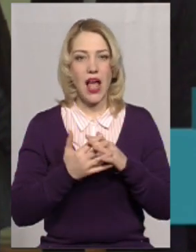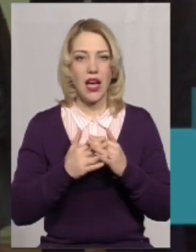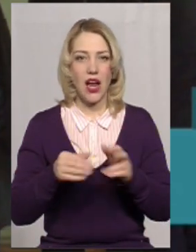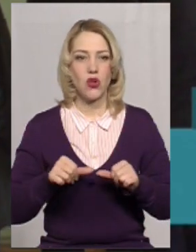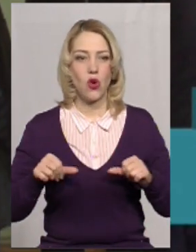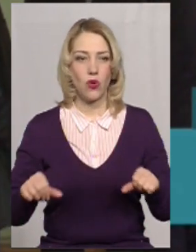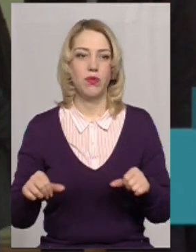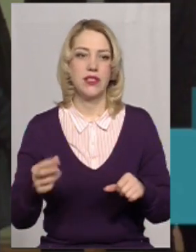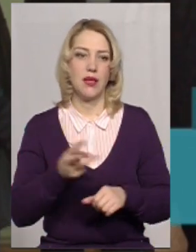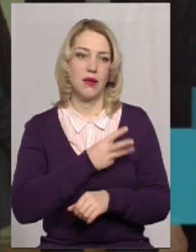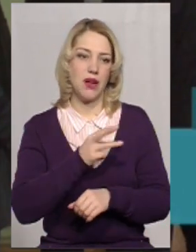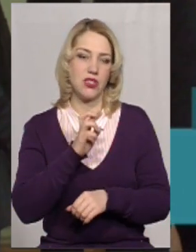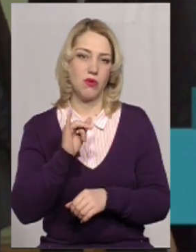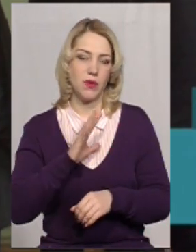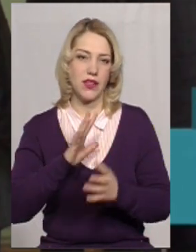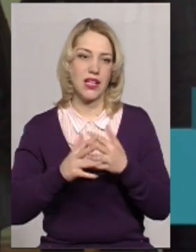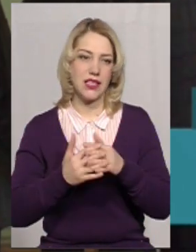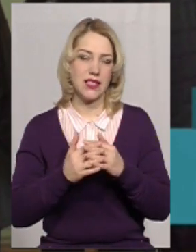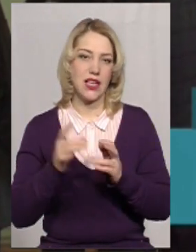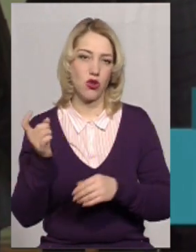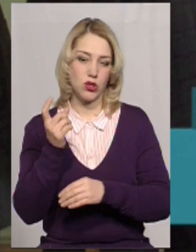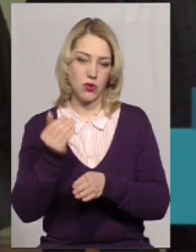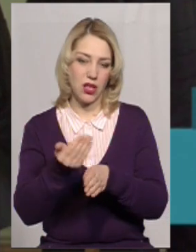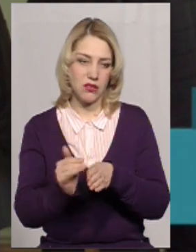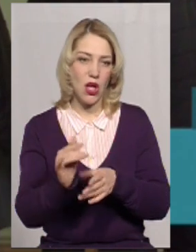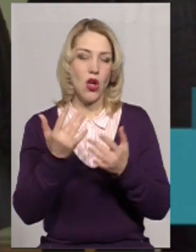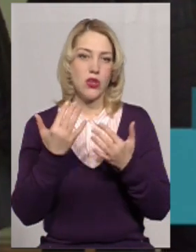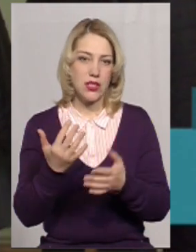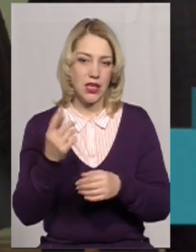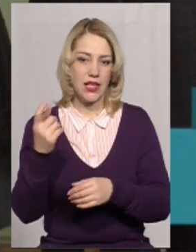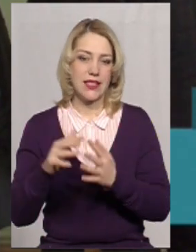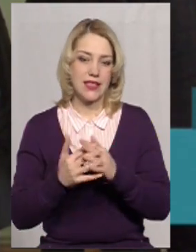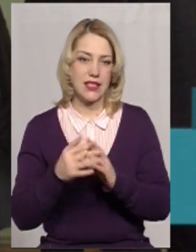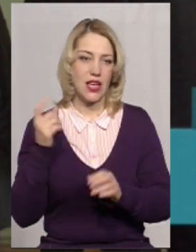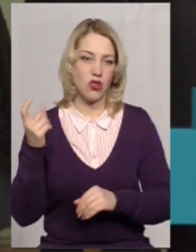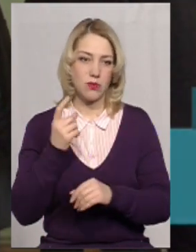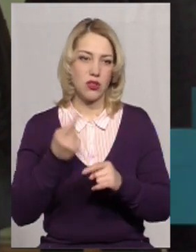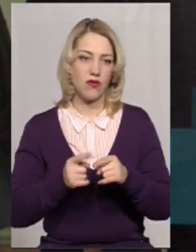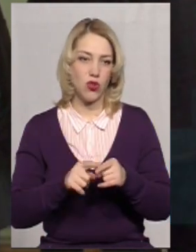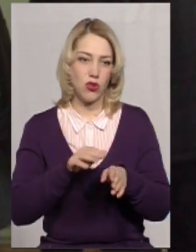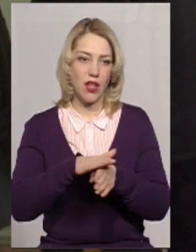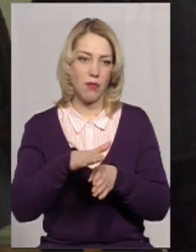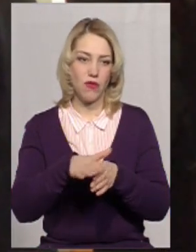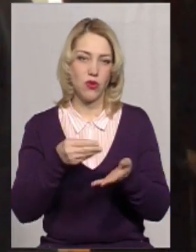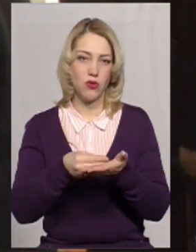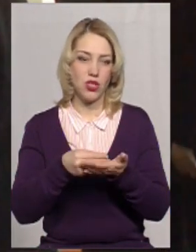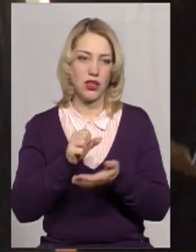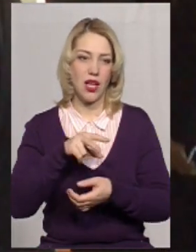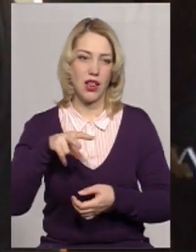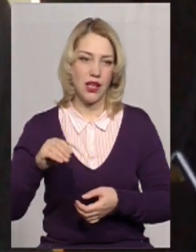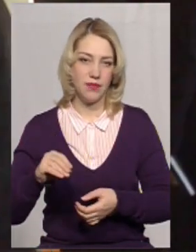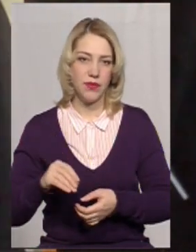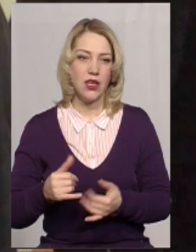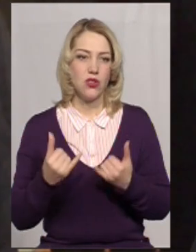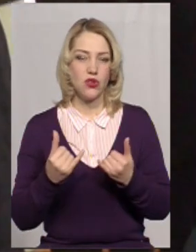і бажано було б і на сільське господарство, тому що сільське господарство, воно наповнює бюджет. Але сьогодні